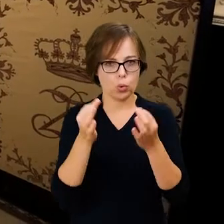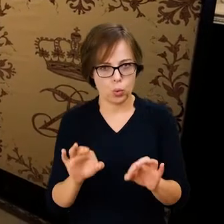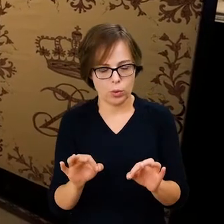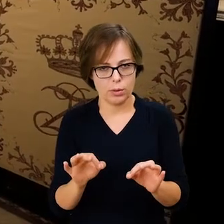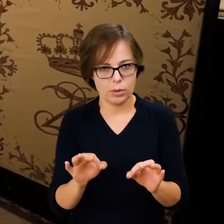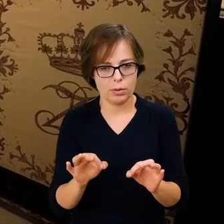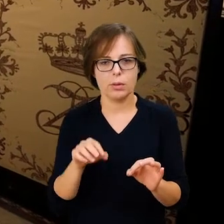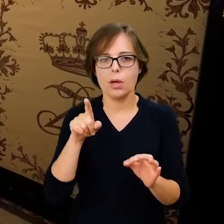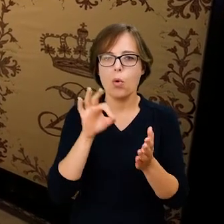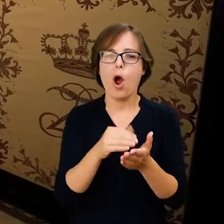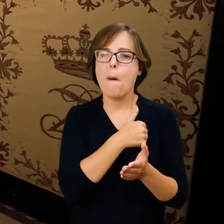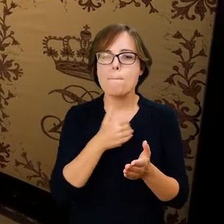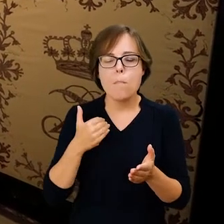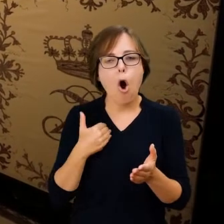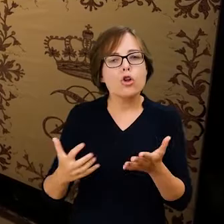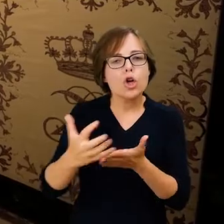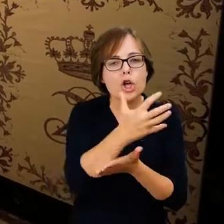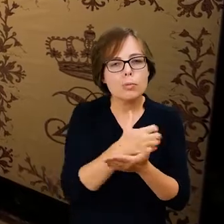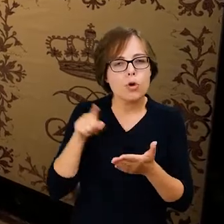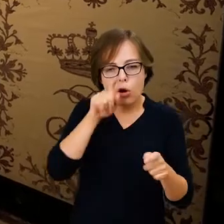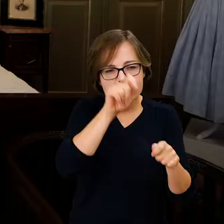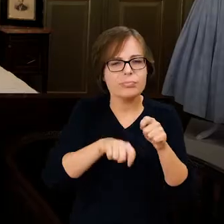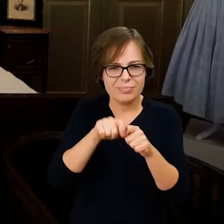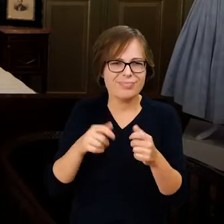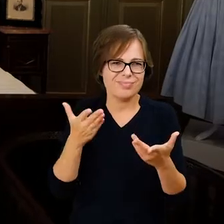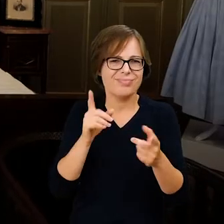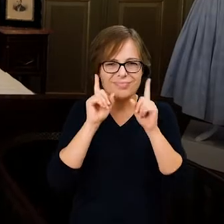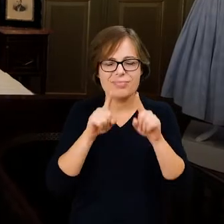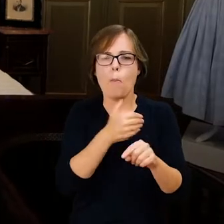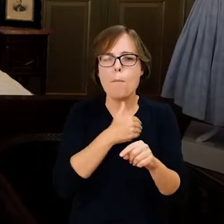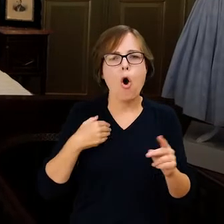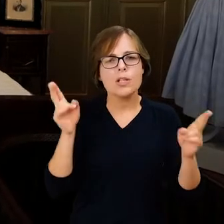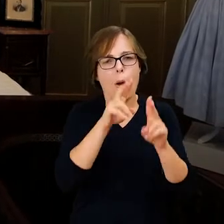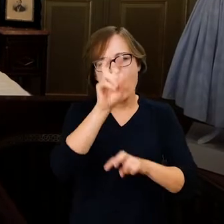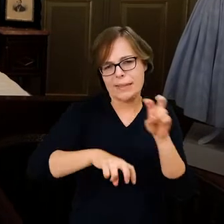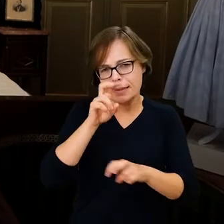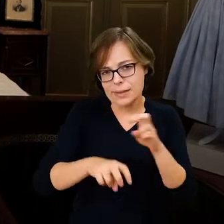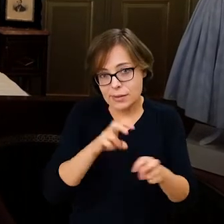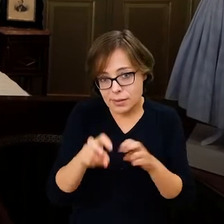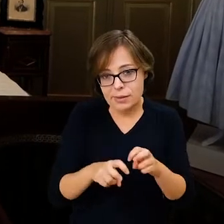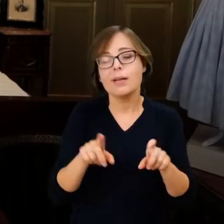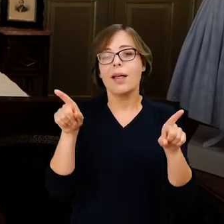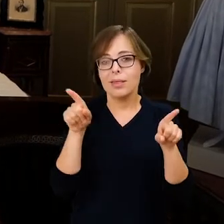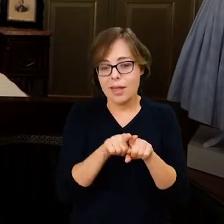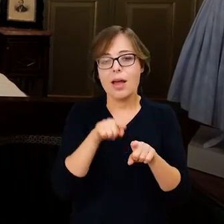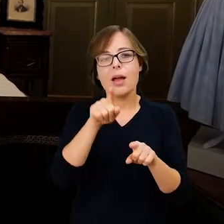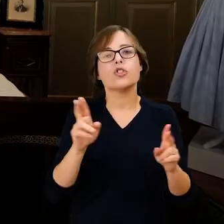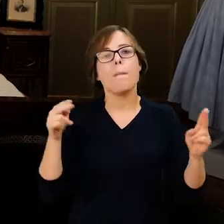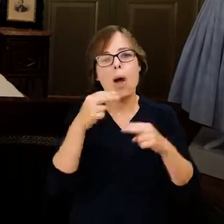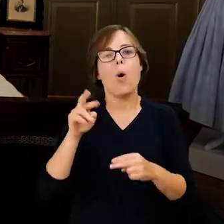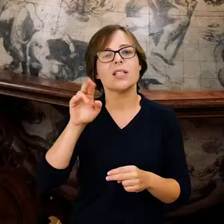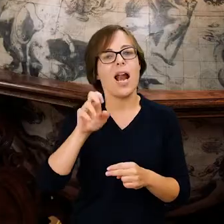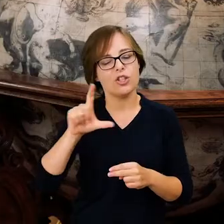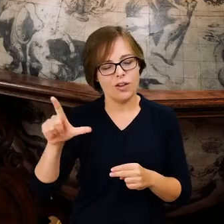penetrowali polskie zbiory, którzy grabili polskie rezydencje, dokonała spisu Pałacu Radziwiłłów w